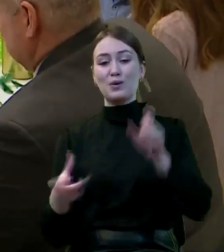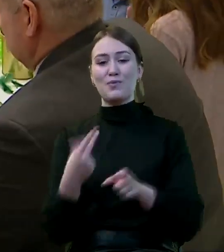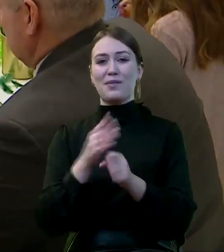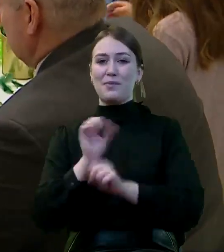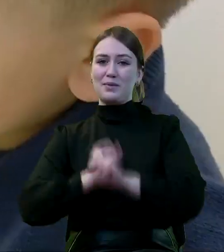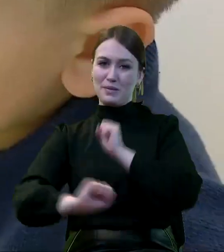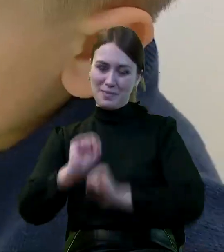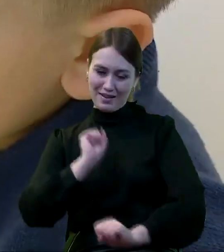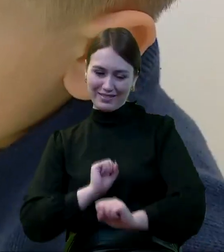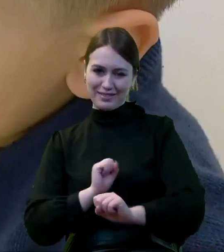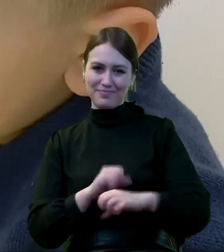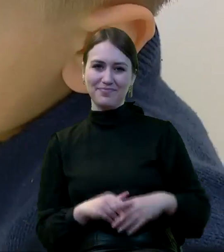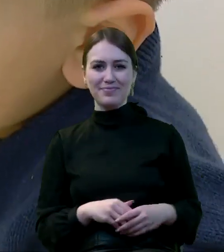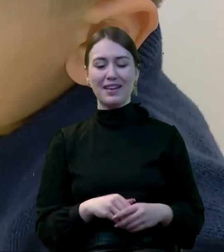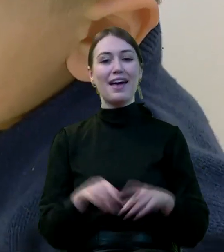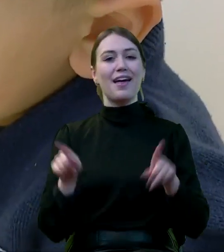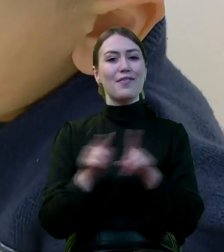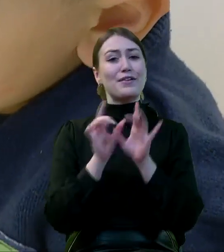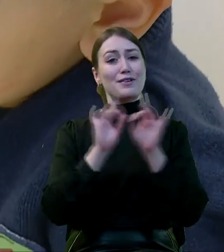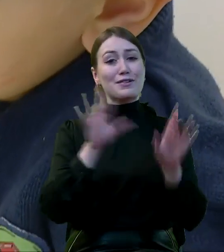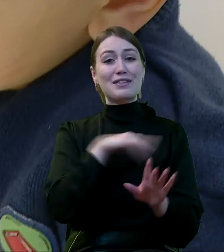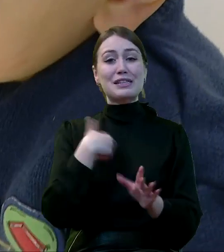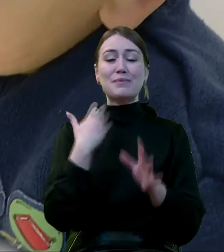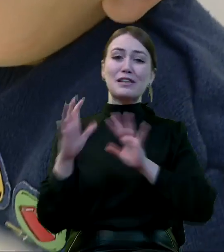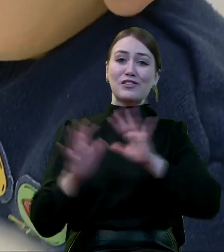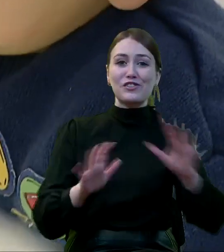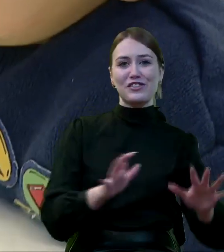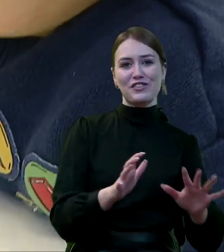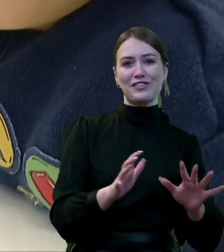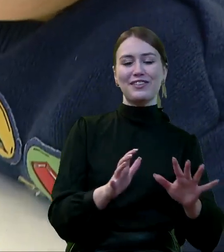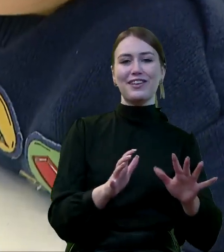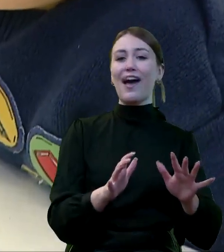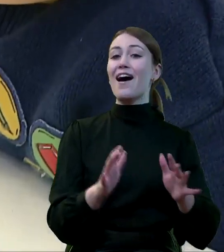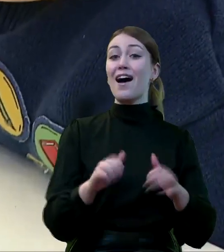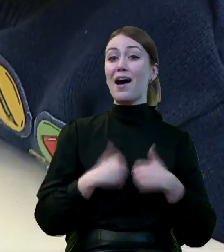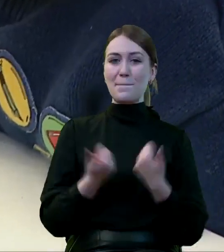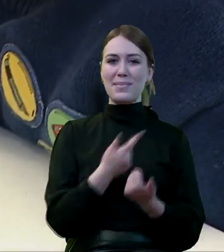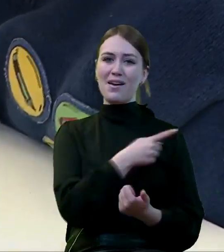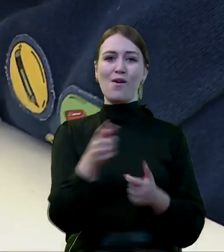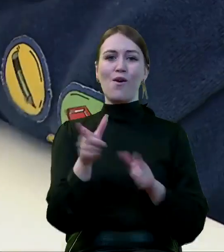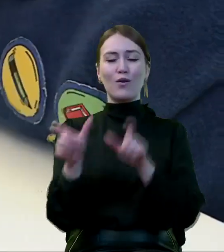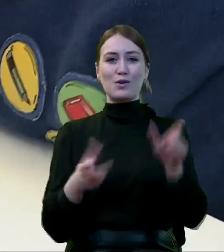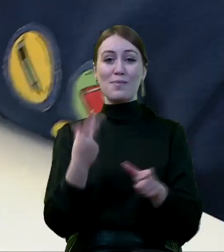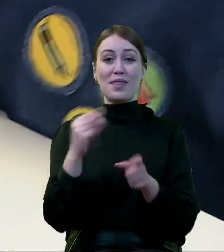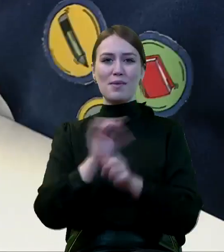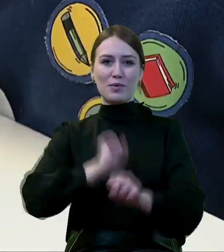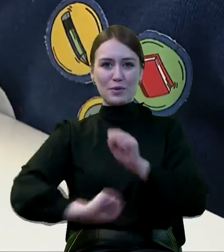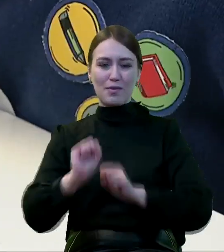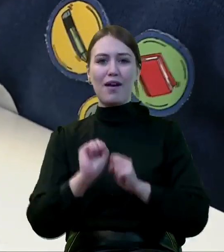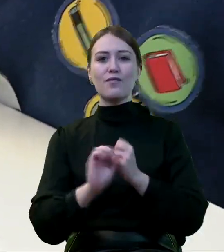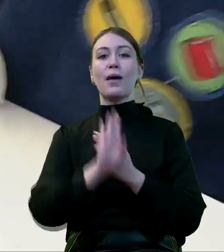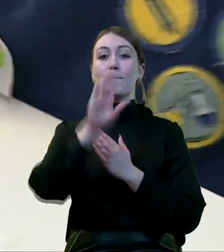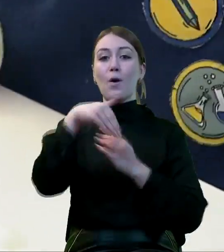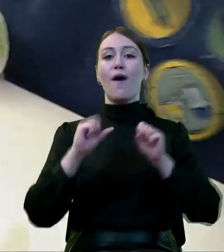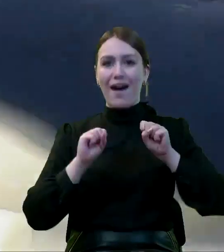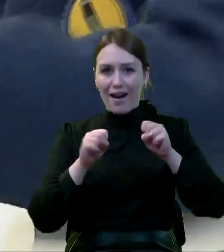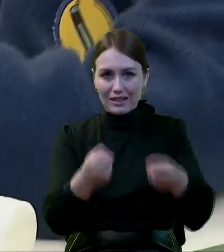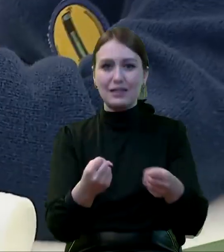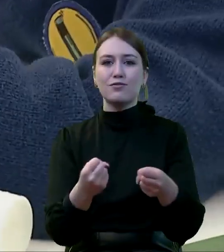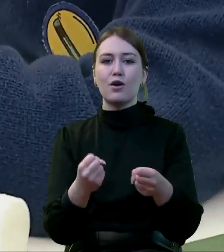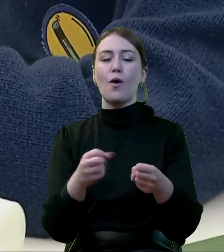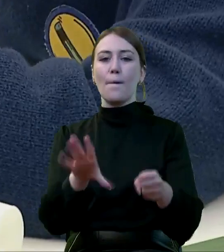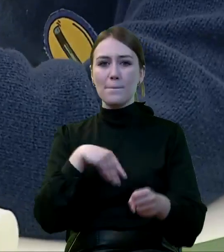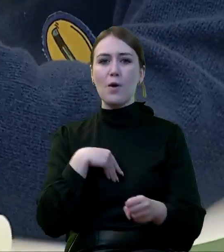niepełnosprawnościami. I oczywiście dbamy też o to, aby osoby z niepełnosprawnościami po aktywności